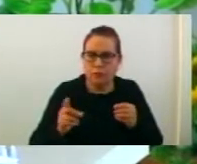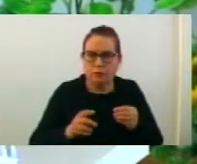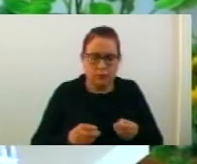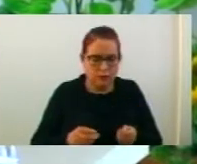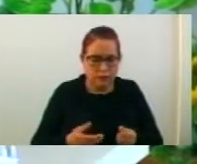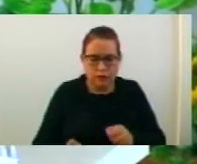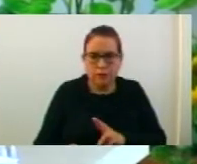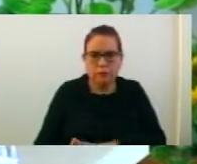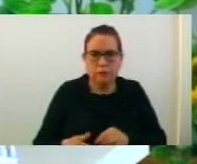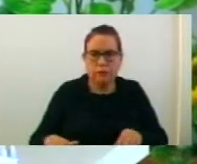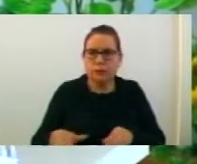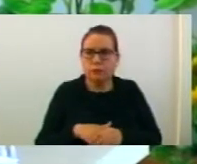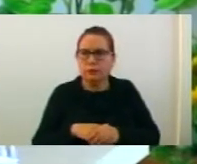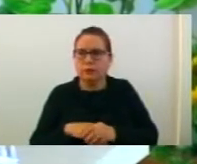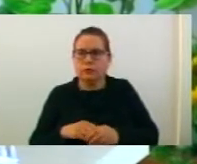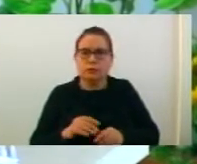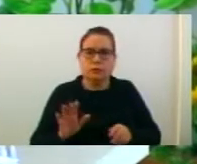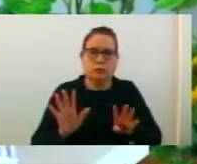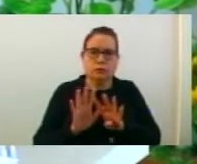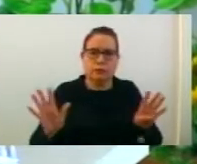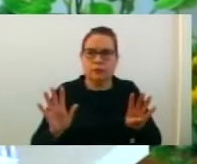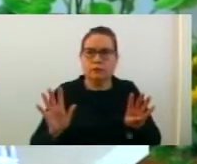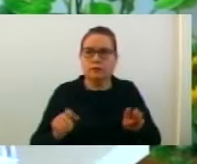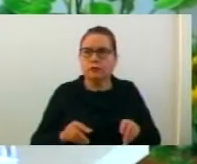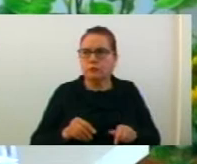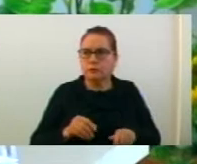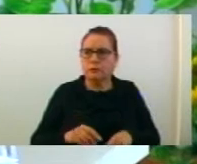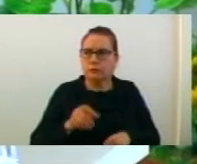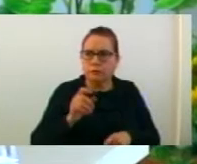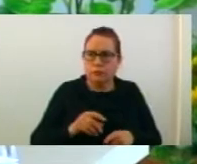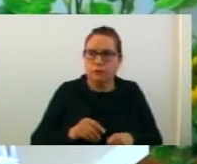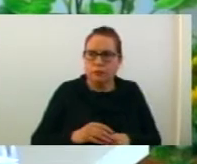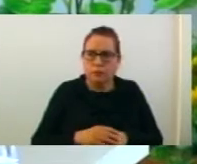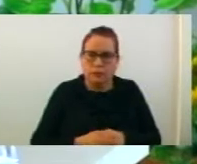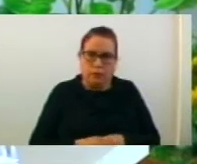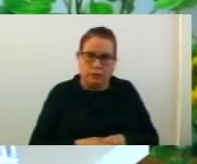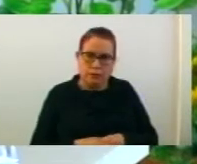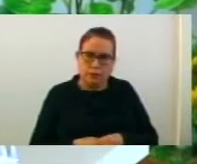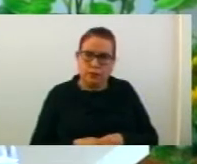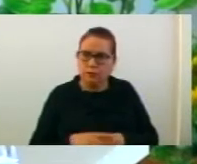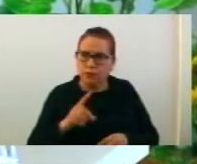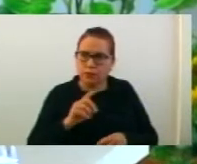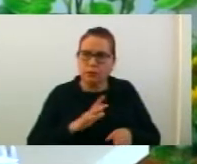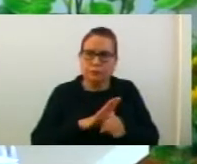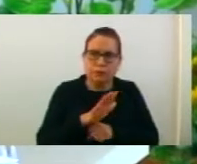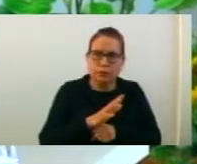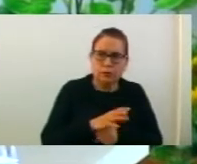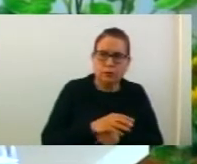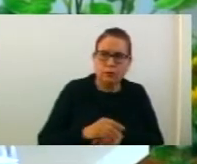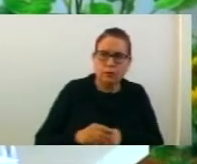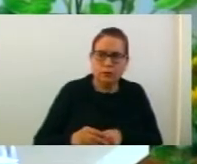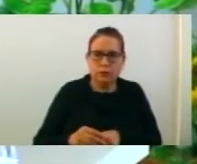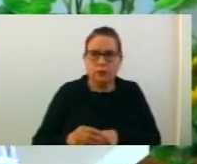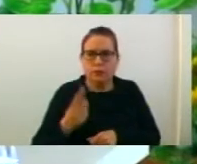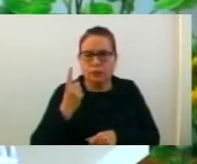е вработан тамо. Со 19 гласа за. Песнито имам против, безправен воздържан